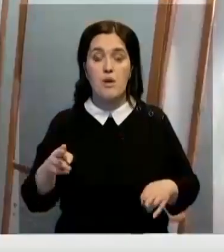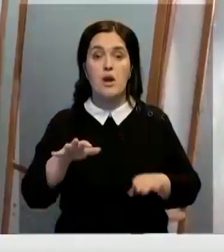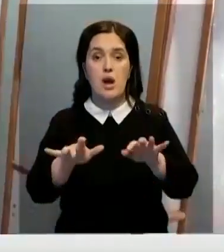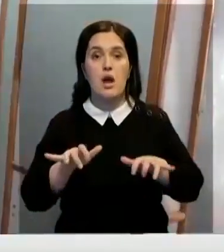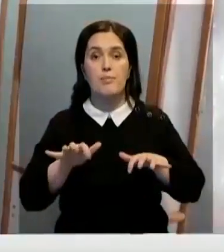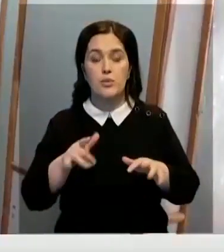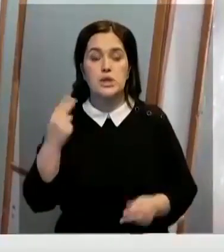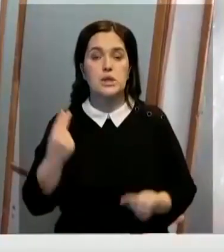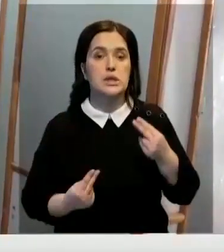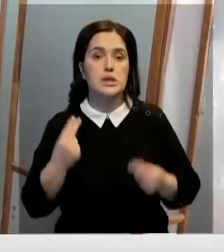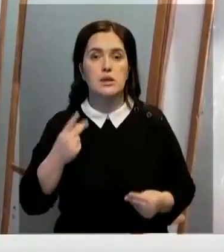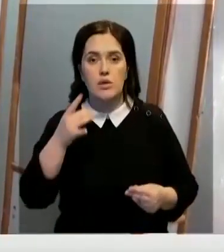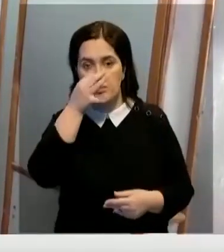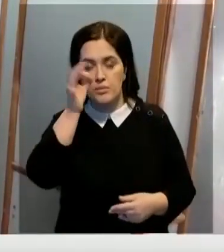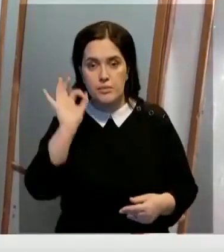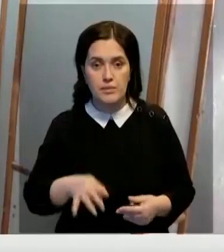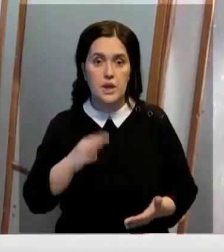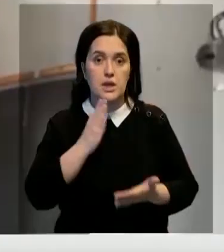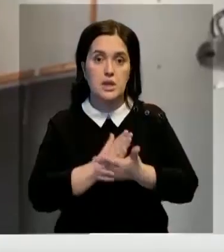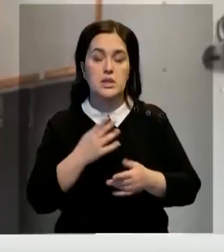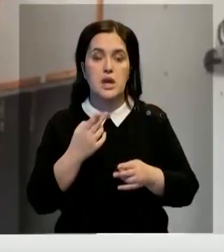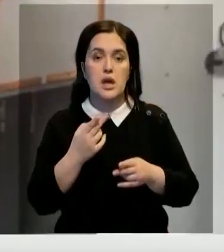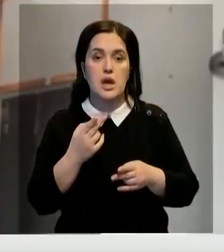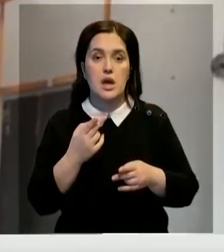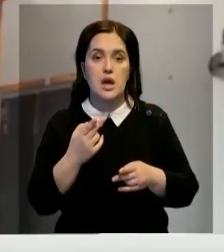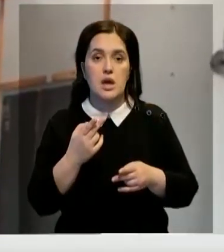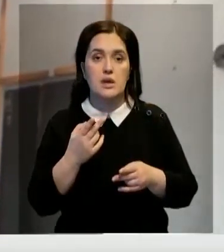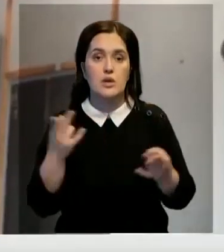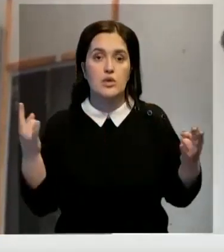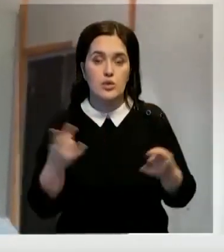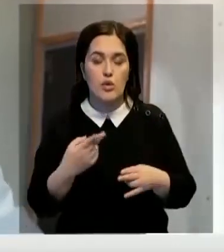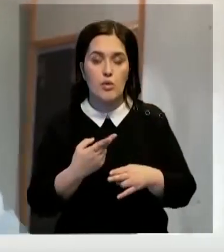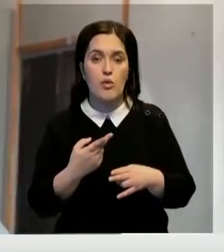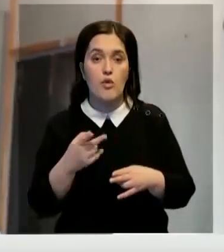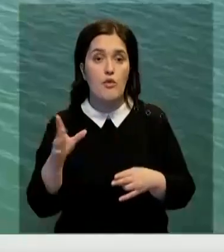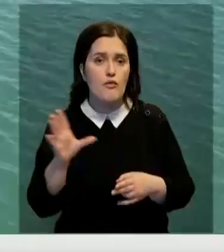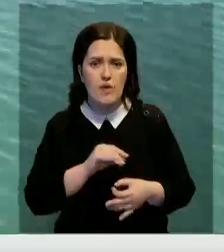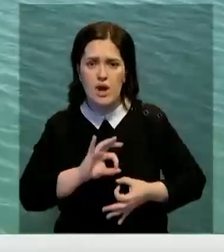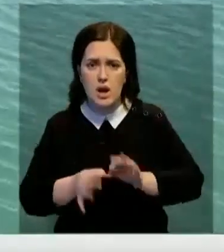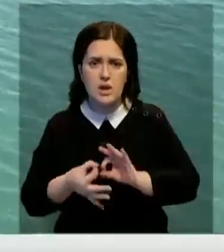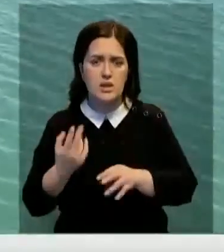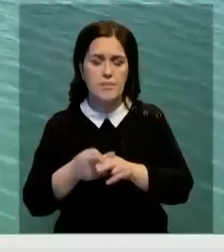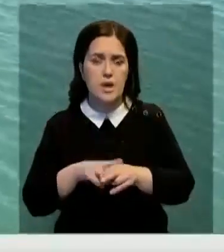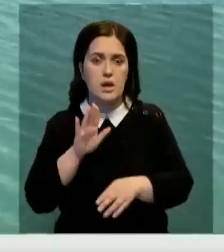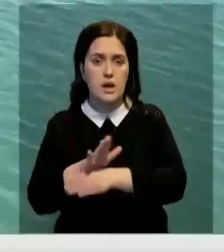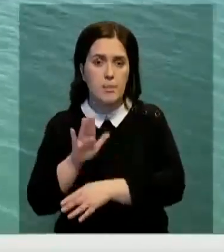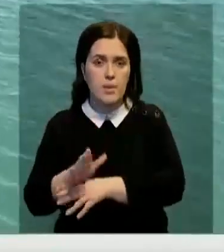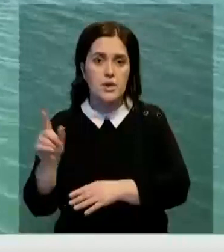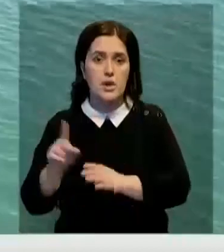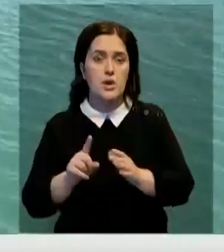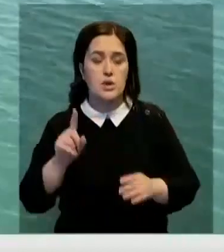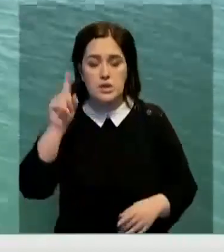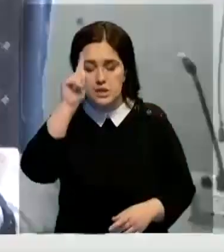игры, Улан познает азы мореходства. Отдать швартовы, травить талии и поднять якоря. Эти и другие команды начинающий «Юнга»